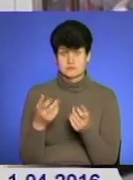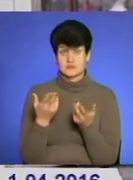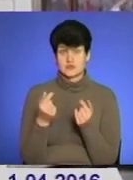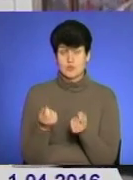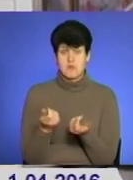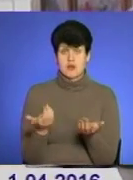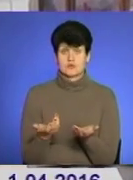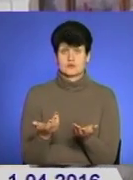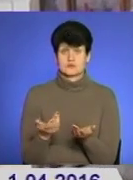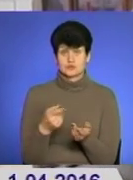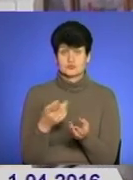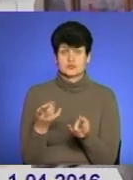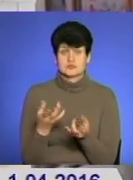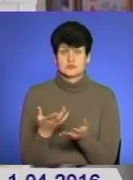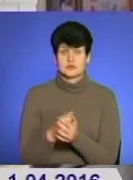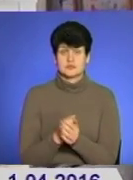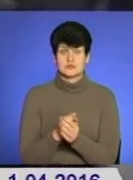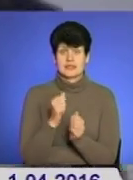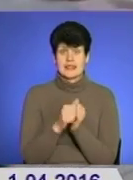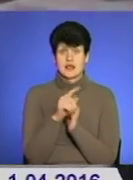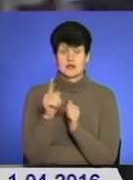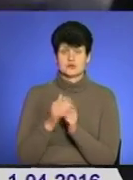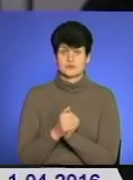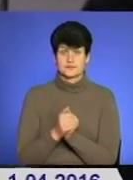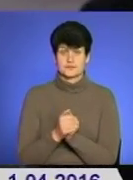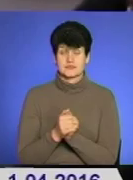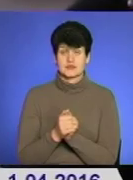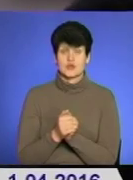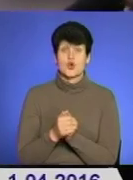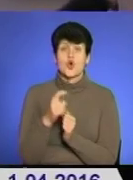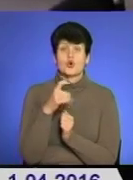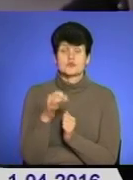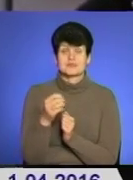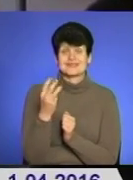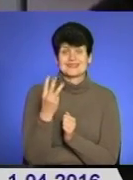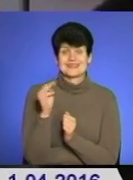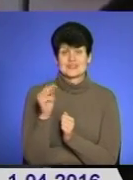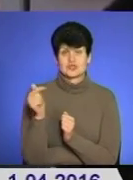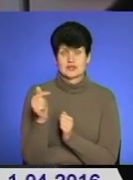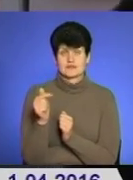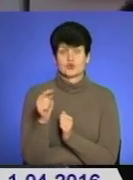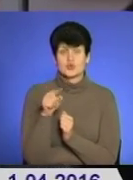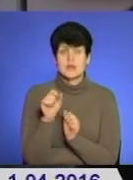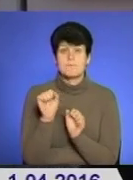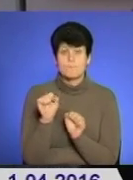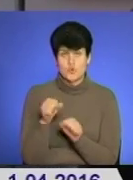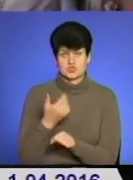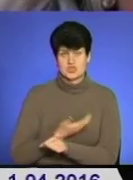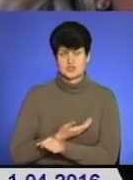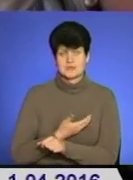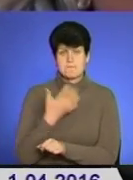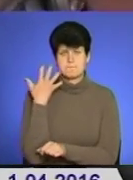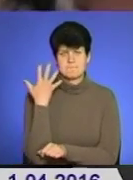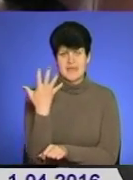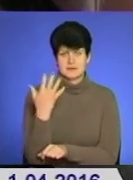тому треба так на кожного. Хоча би три тисячі гривень, тоді ще можна прожити. П